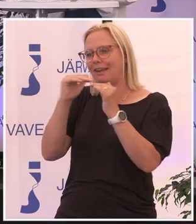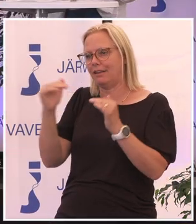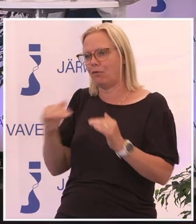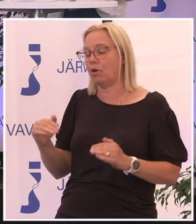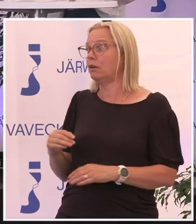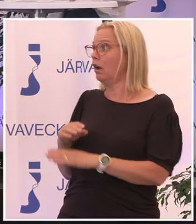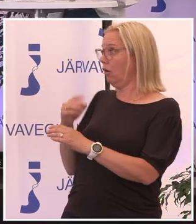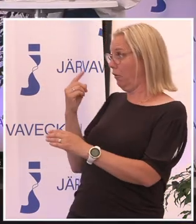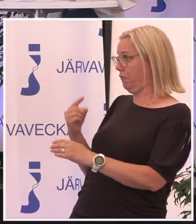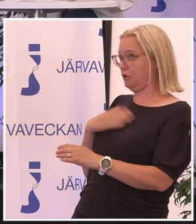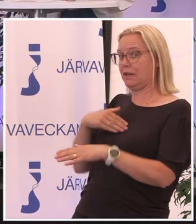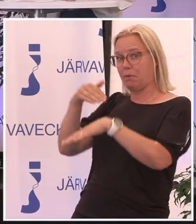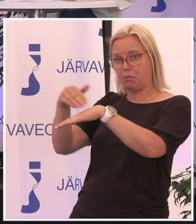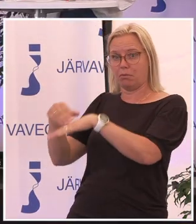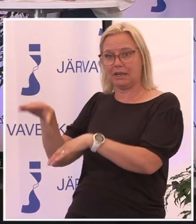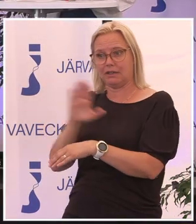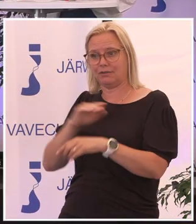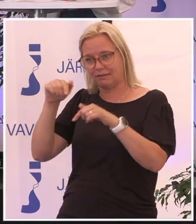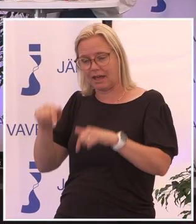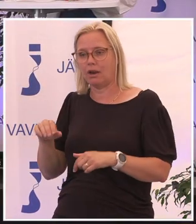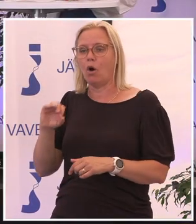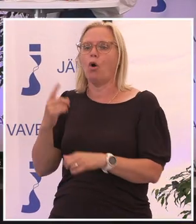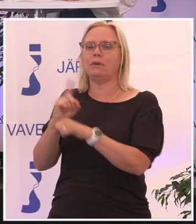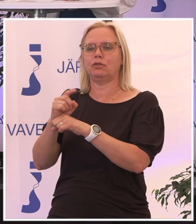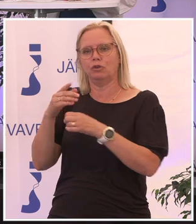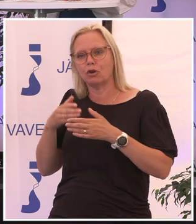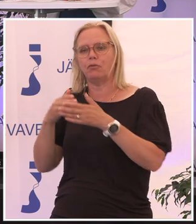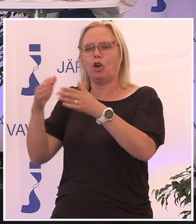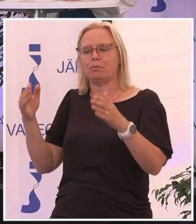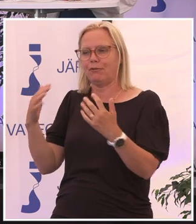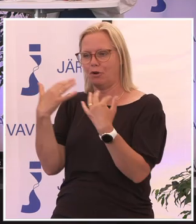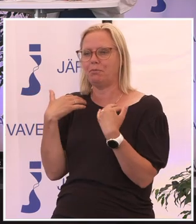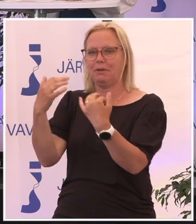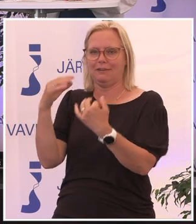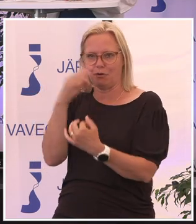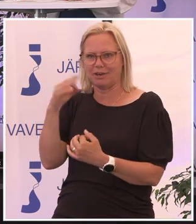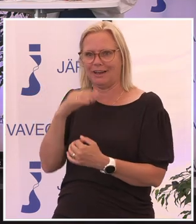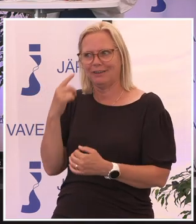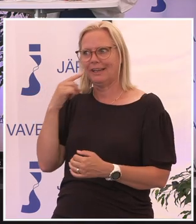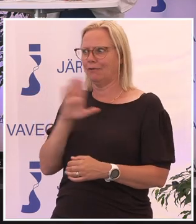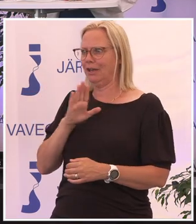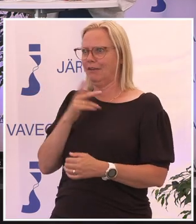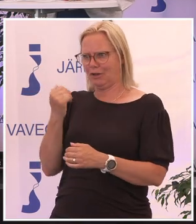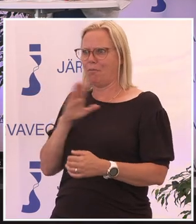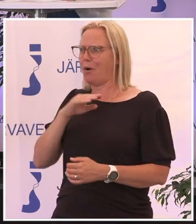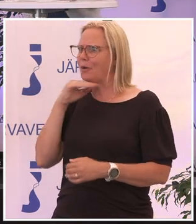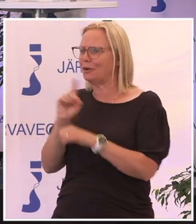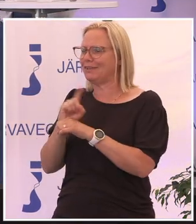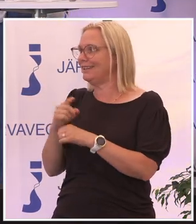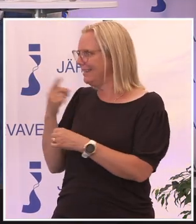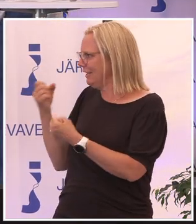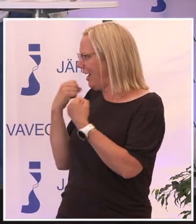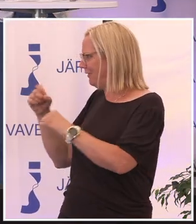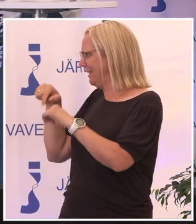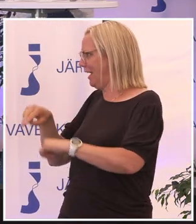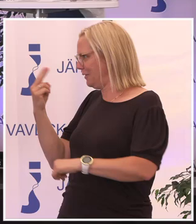påminna alla som är här att om en stund så öppnar vi upp en publikfrågor. För jag känner att vi kommer verkligen ha något hit för det. Ni är så effektiva och här.